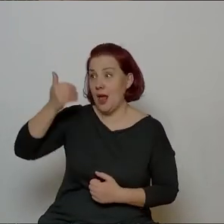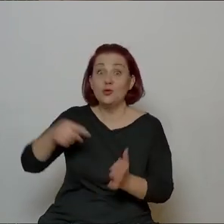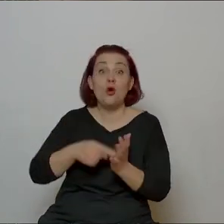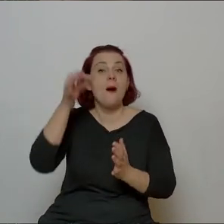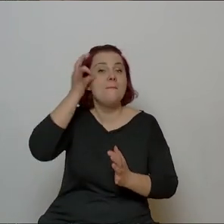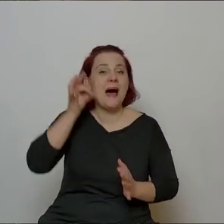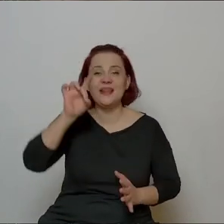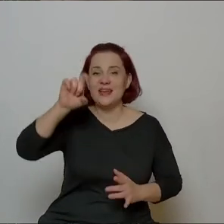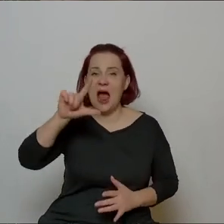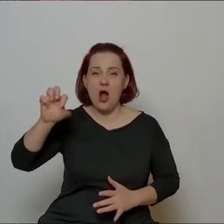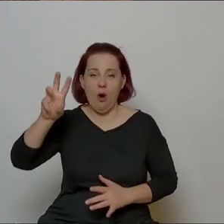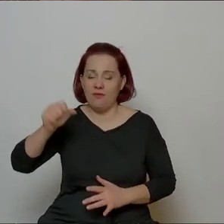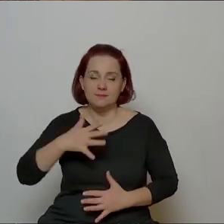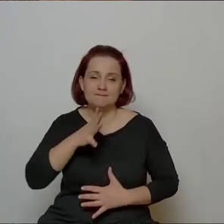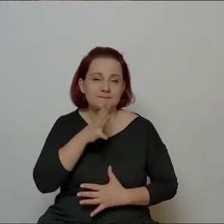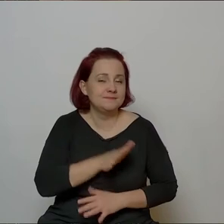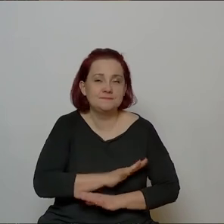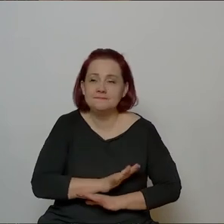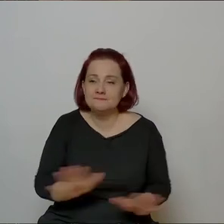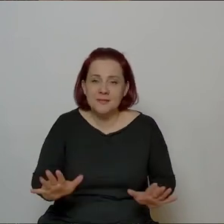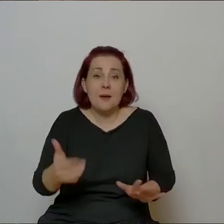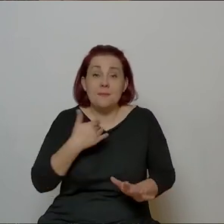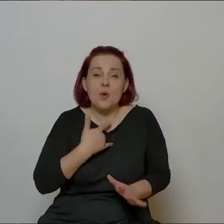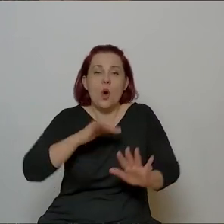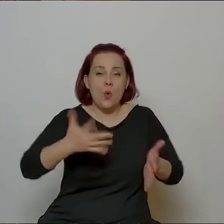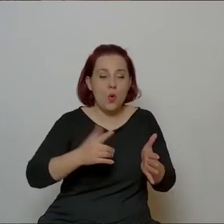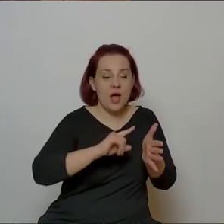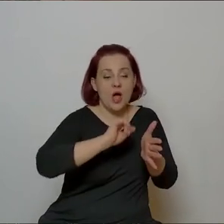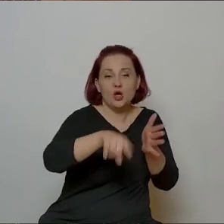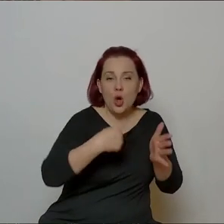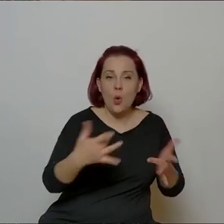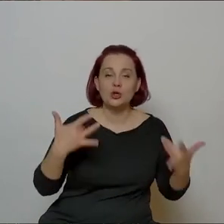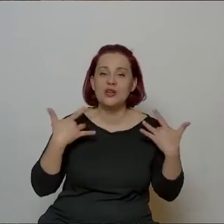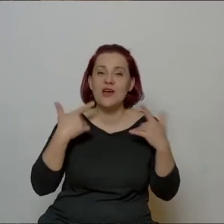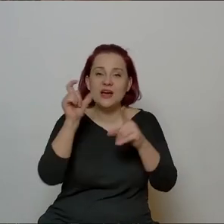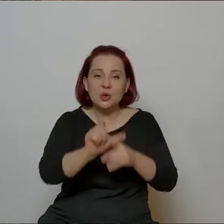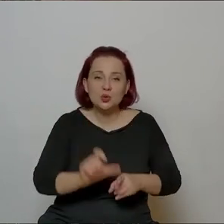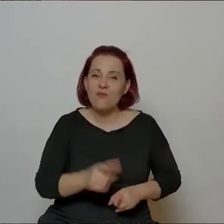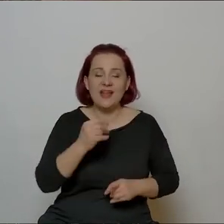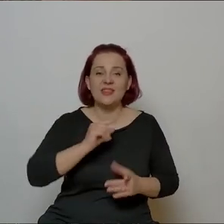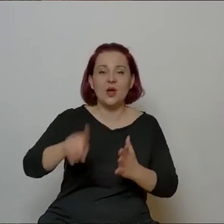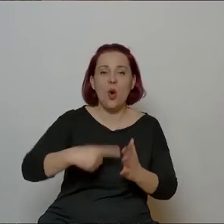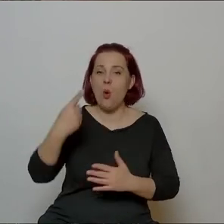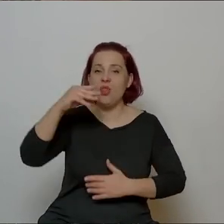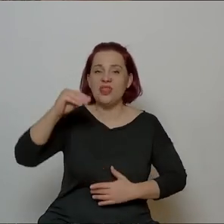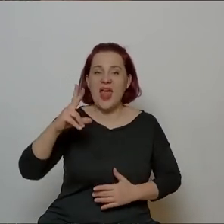znosiła z tego słowa, dlatego myśmy mieli koło żywego słowa, a nie kółko recytatorskie lub deklamatorskie, nie daj Boże, więc